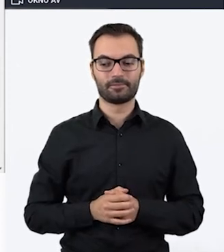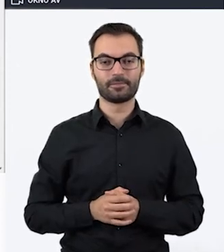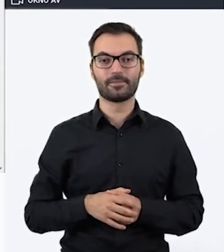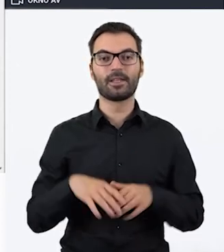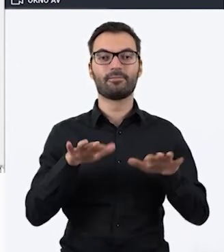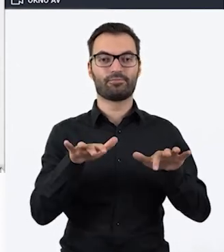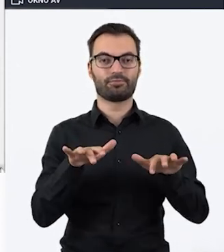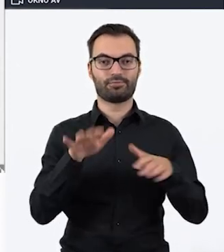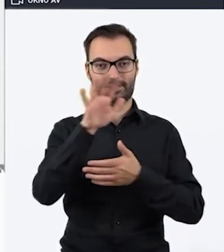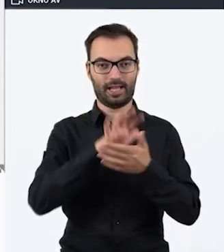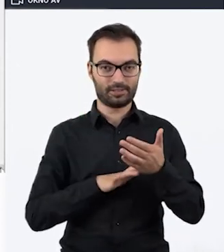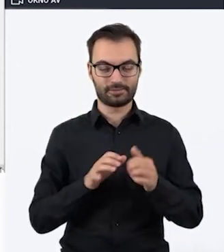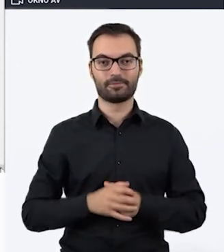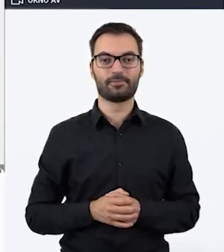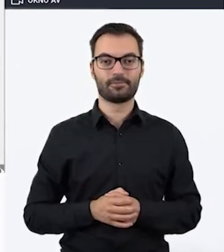wpisujemy treści zadań